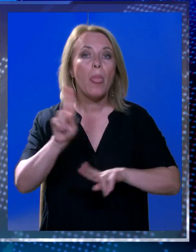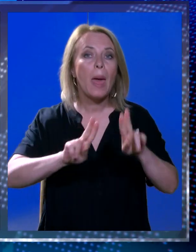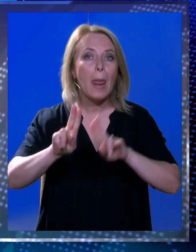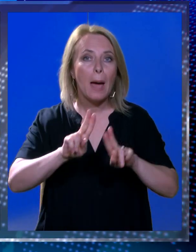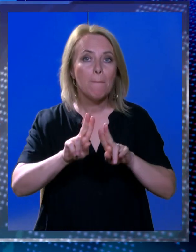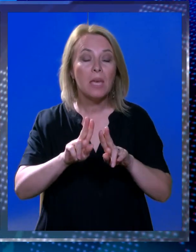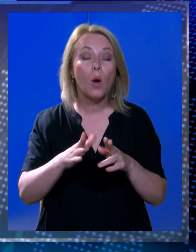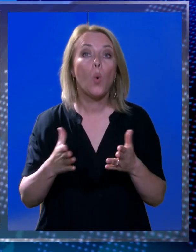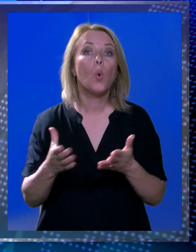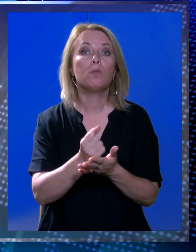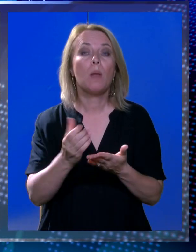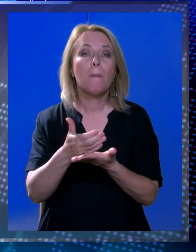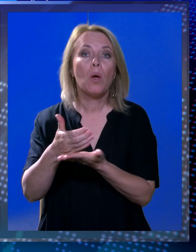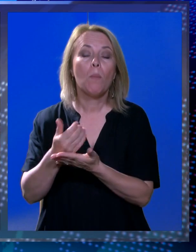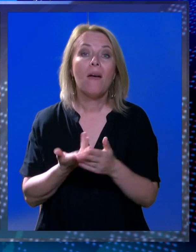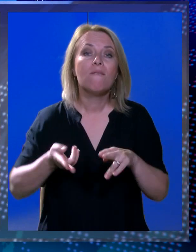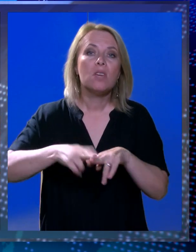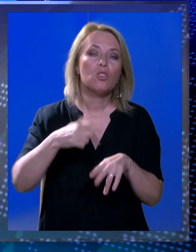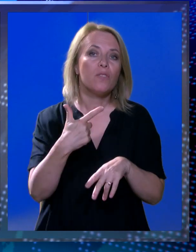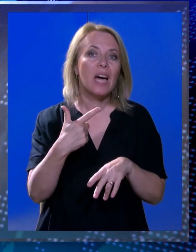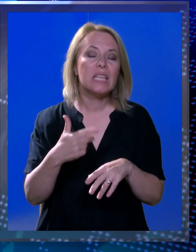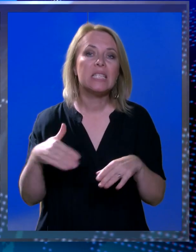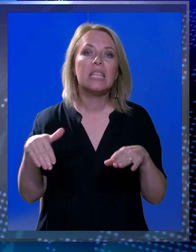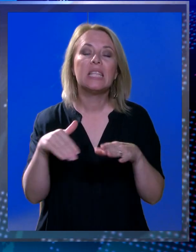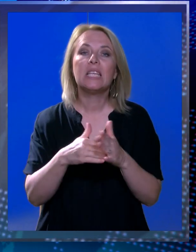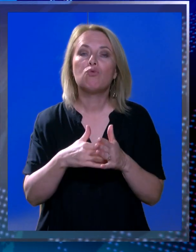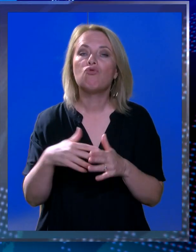rekordnom roku prikupljeno više od 20 tisuća eura.